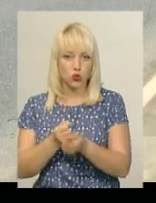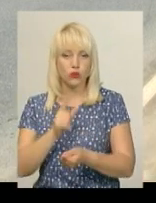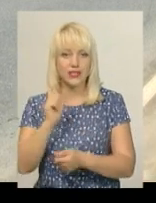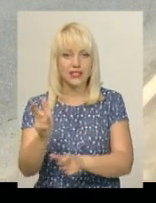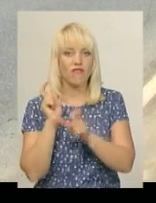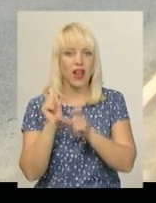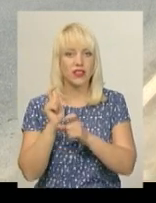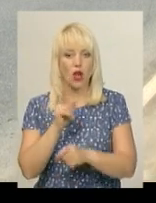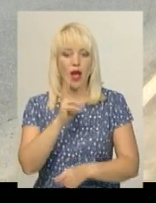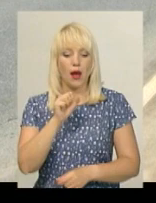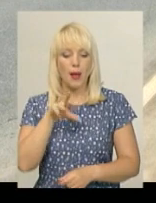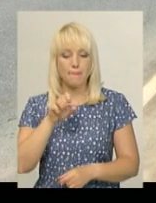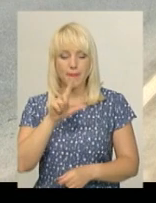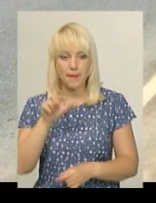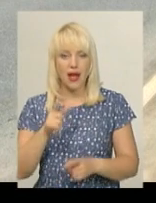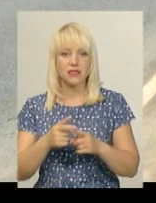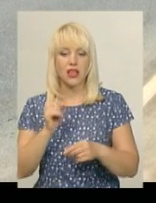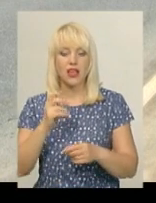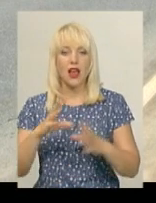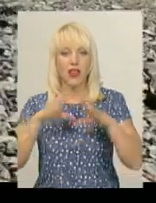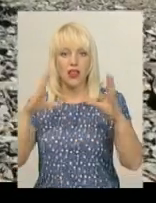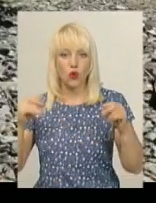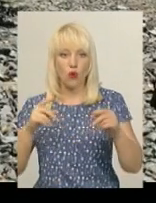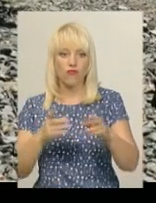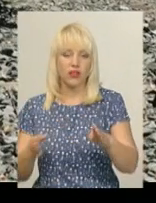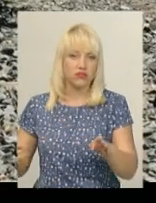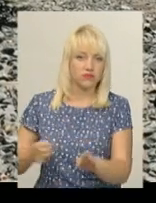КамАЗ, після чого легковик винесло на зустрічну смугу.